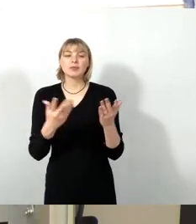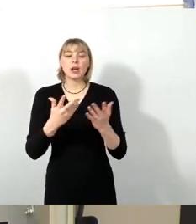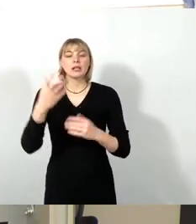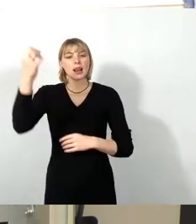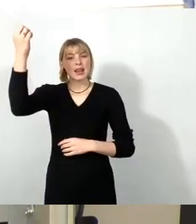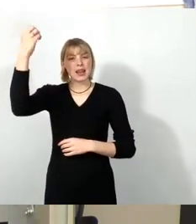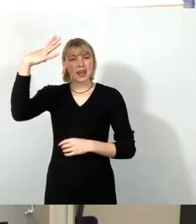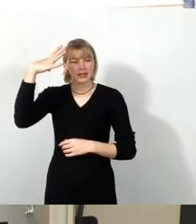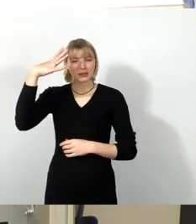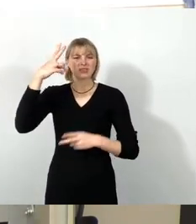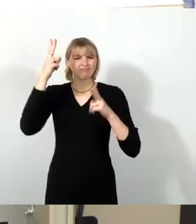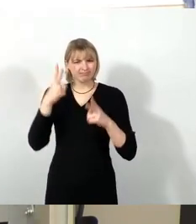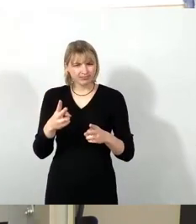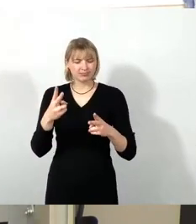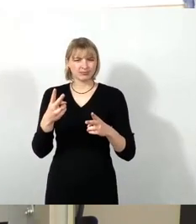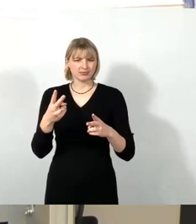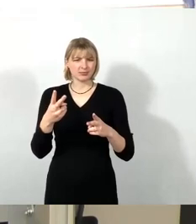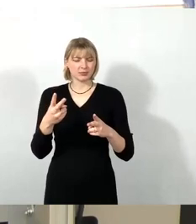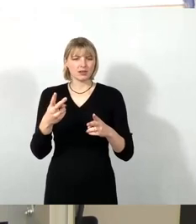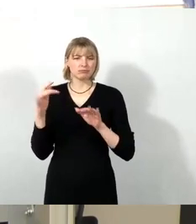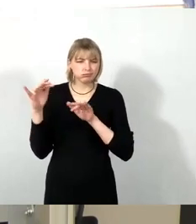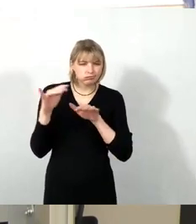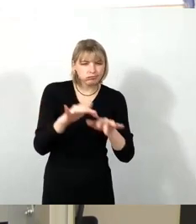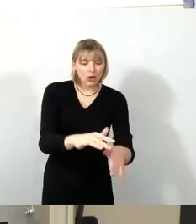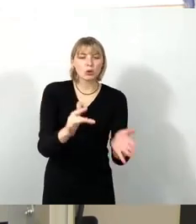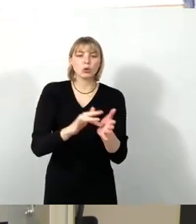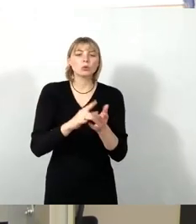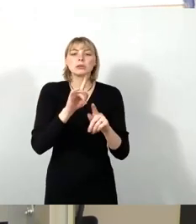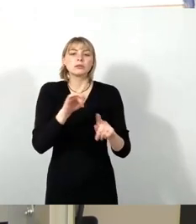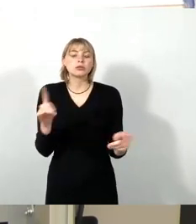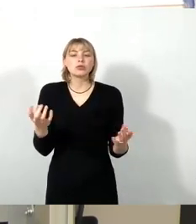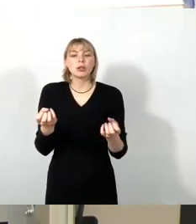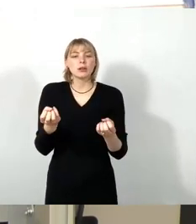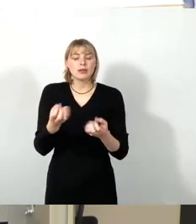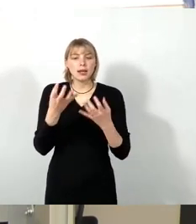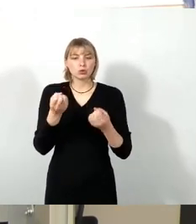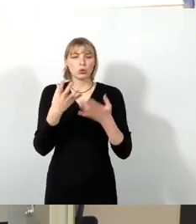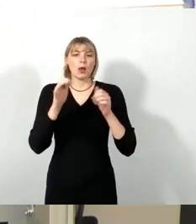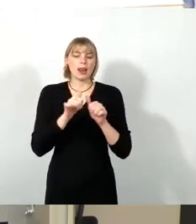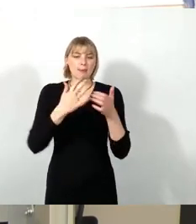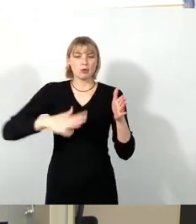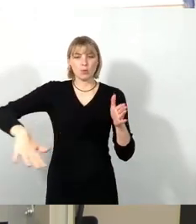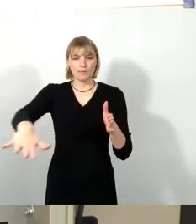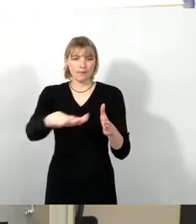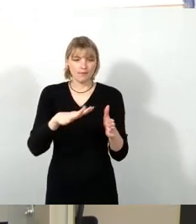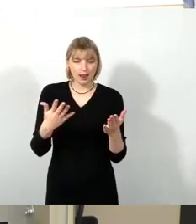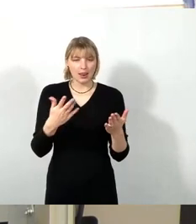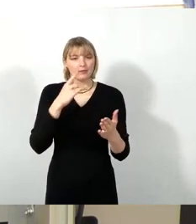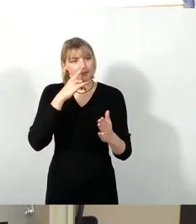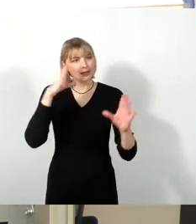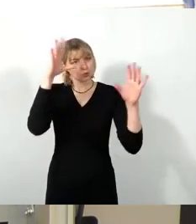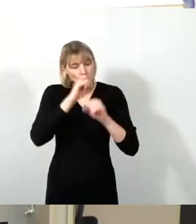beeinträchtigt sind, weil das gehört nicht zu ihrem natürlichen Lebensumfeld. Und das zeigt sich